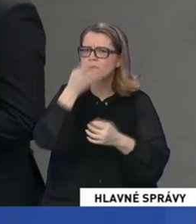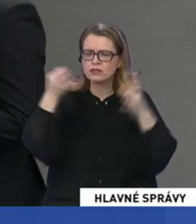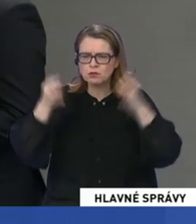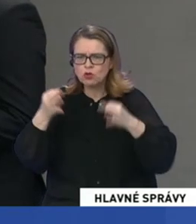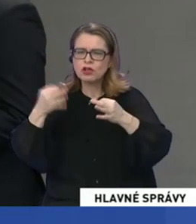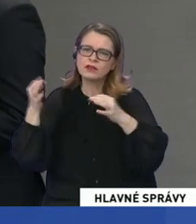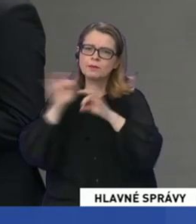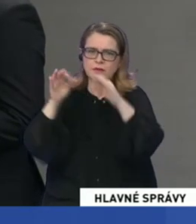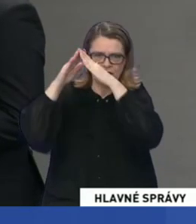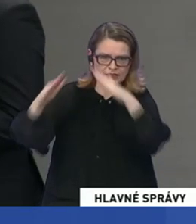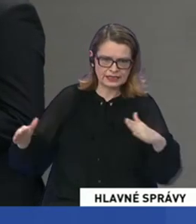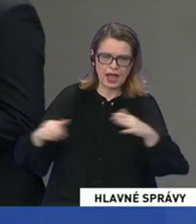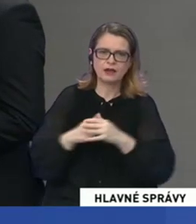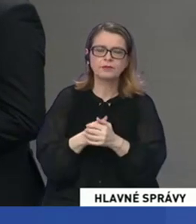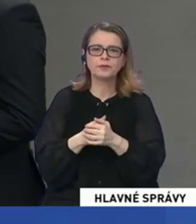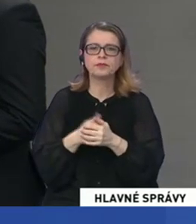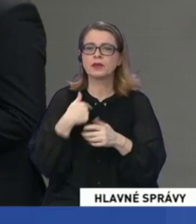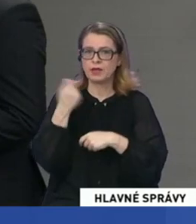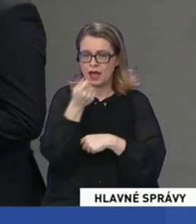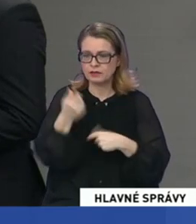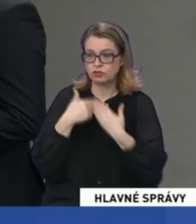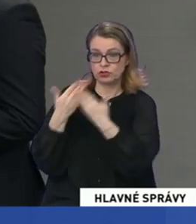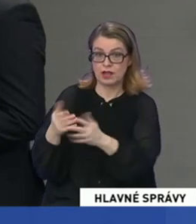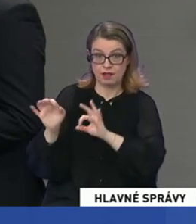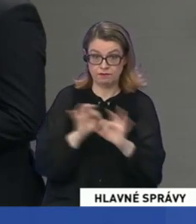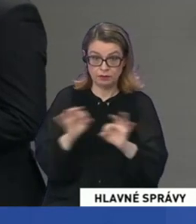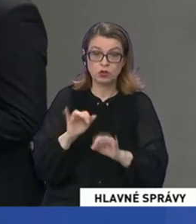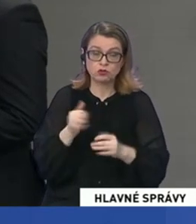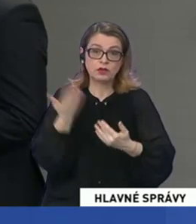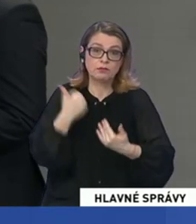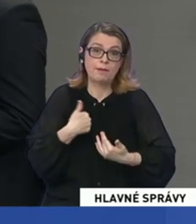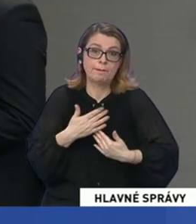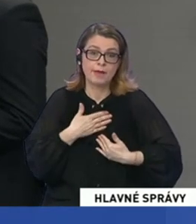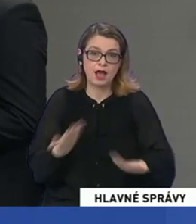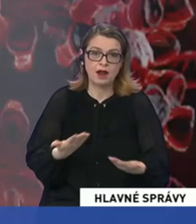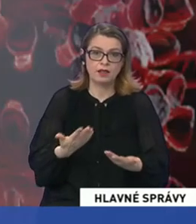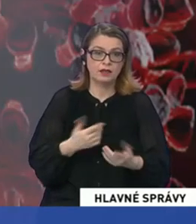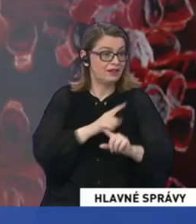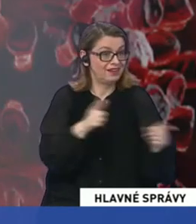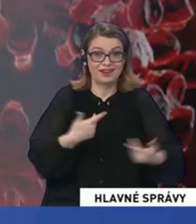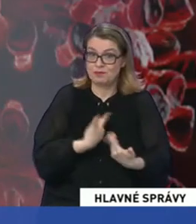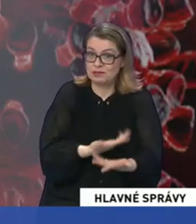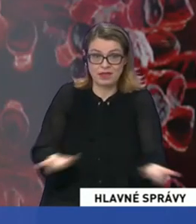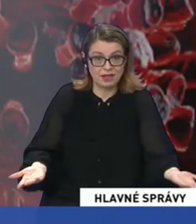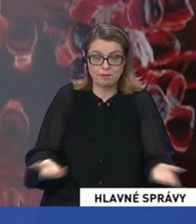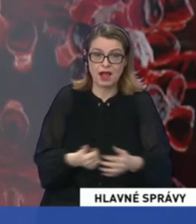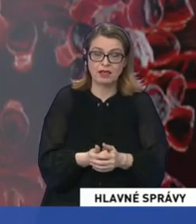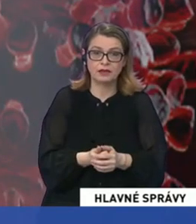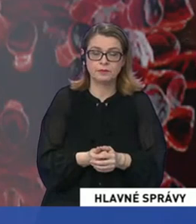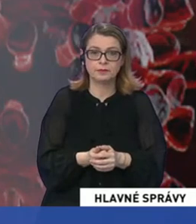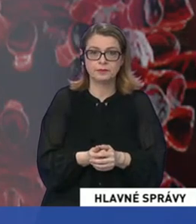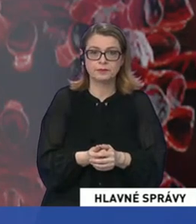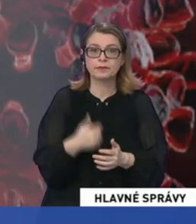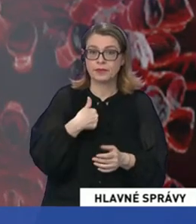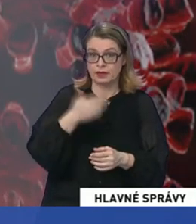podmienok. Hasičský záchranný zbor poskytol to vybavenie, s ktorým disponuje. Z iných vybavení neresponujeme. Pokiaľ viem a mám dobré informácie,